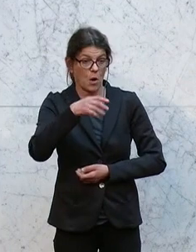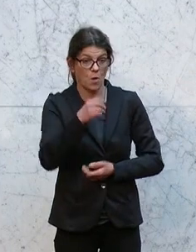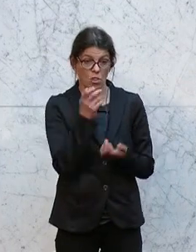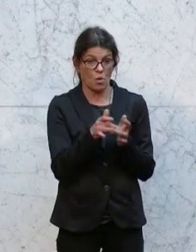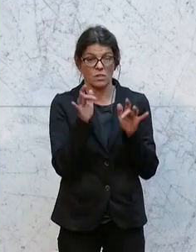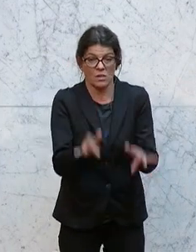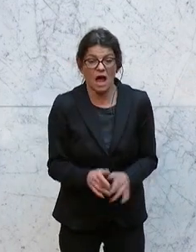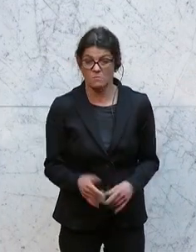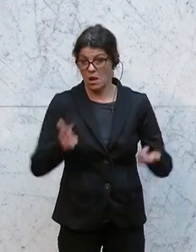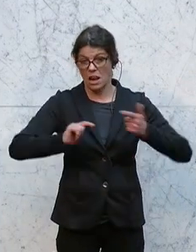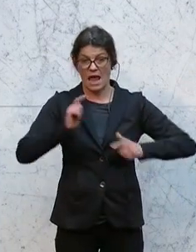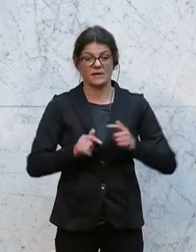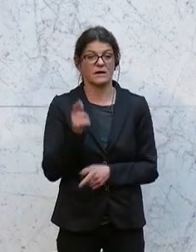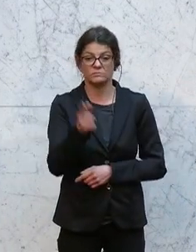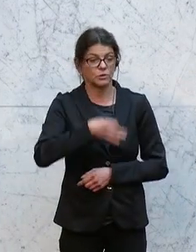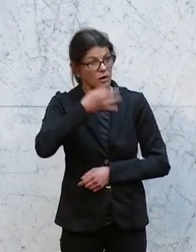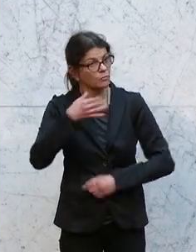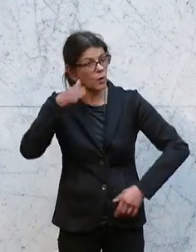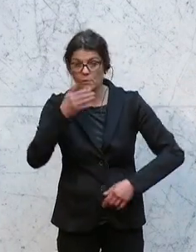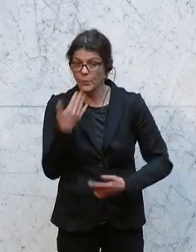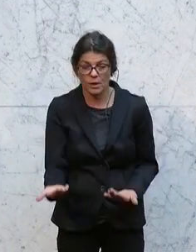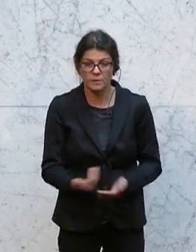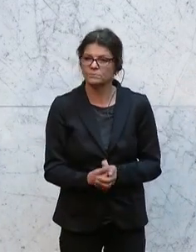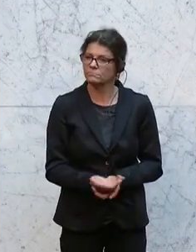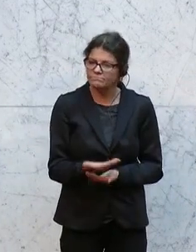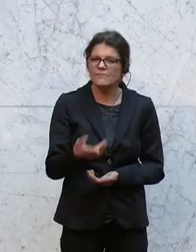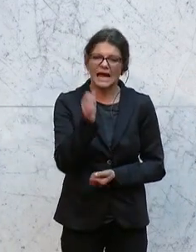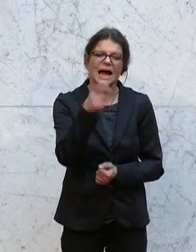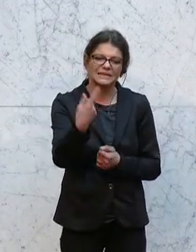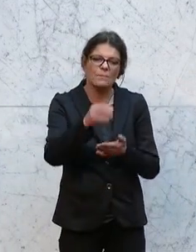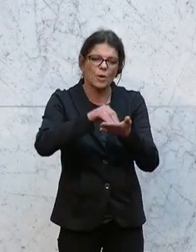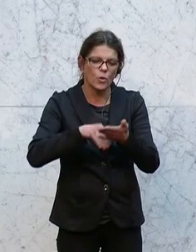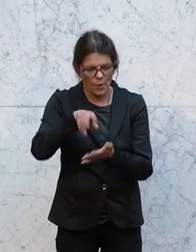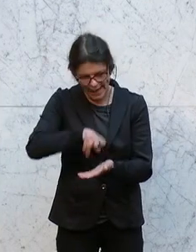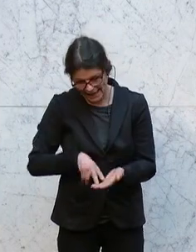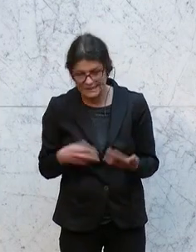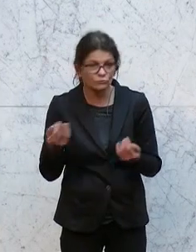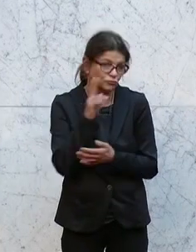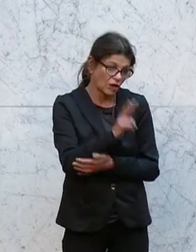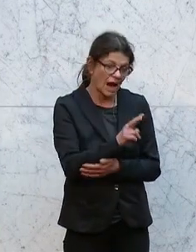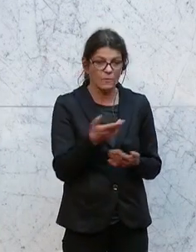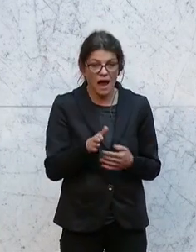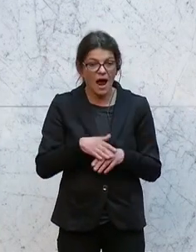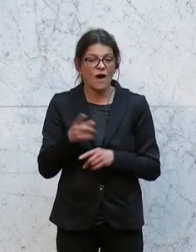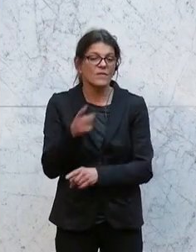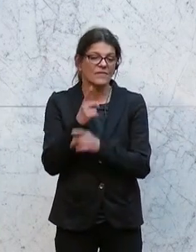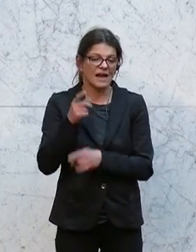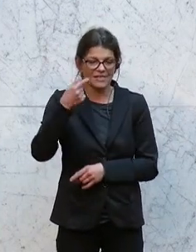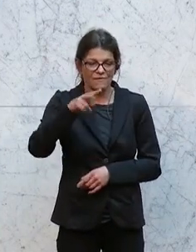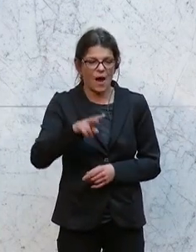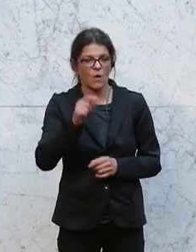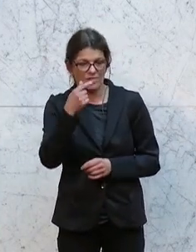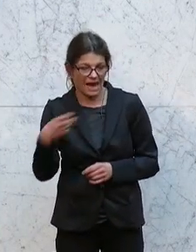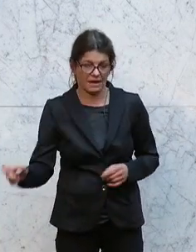Saal befinden und leider nicht den Ausführungen zuhören, die können es dann im Protokoll nachlesen oder auch nachsehen auf der TVTG, wird dann